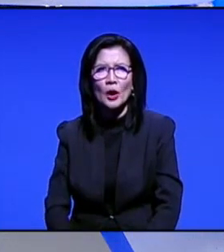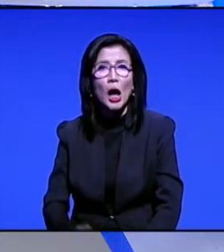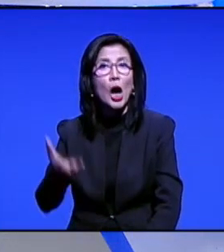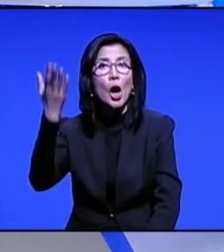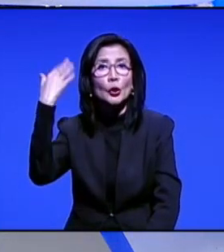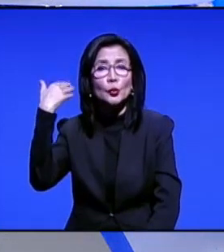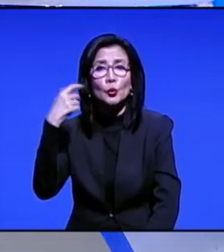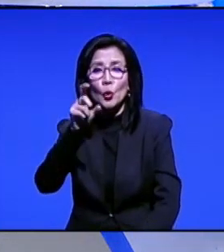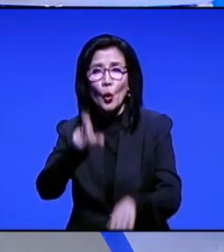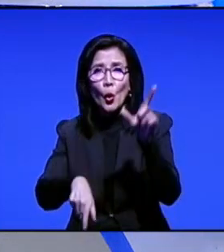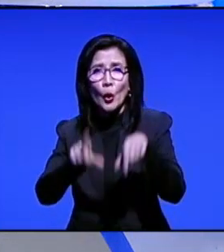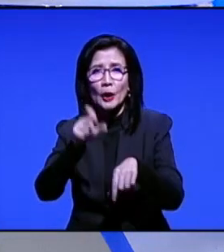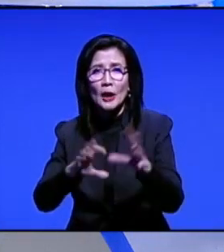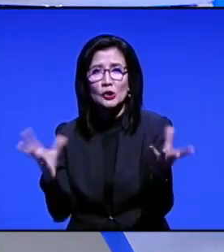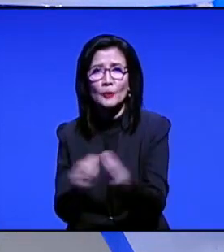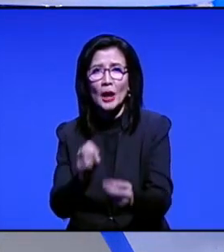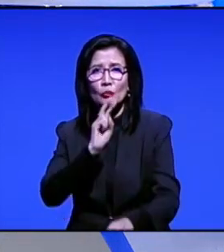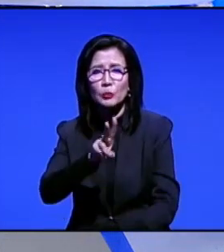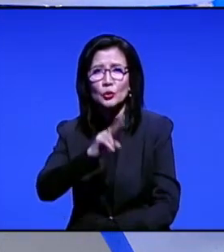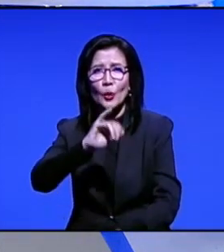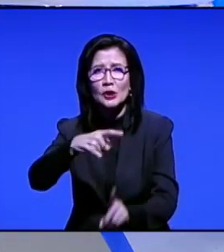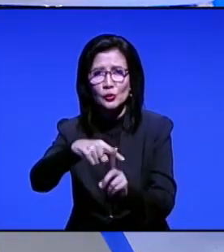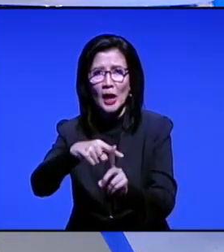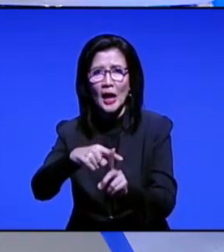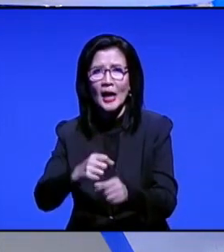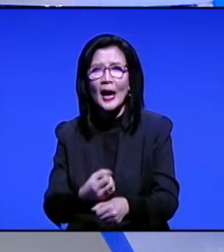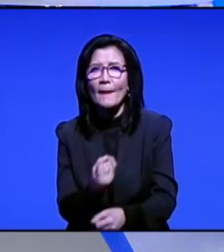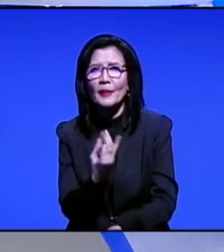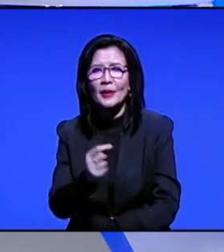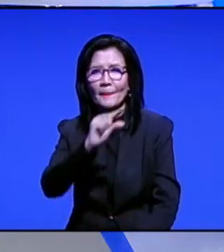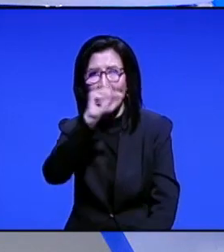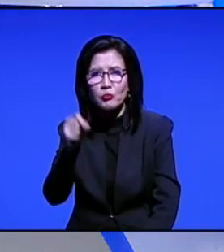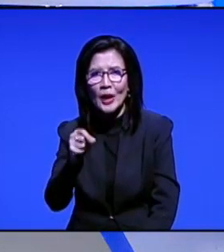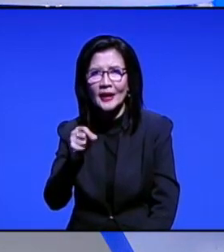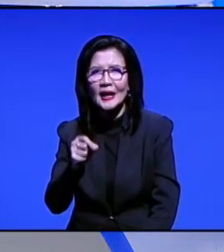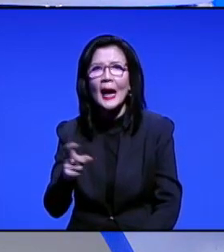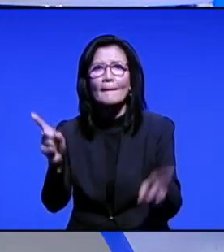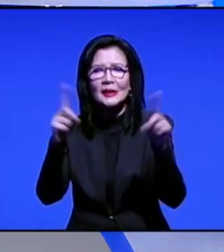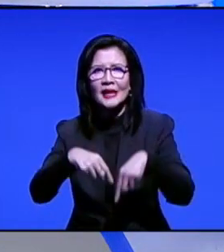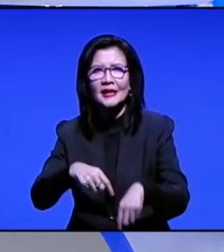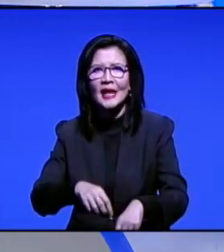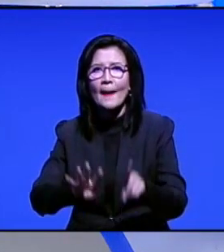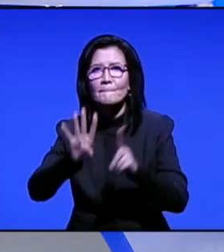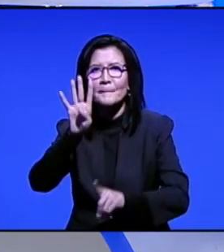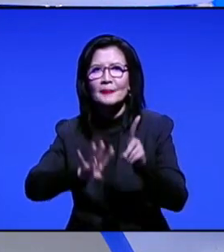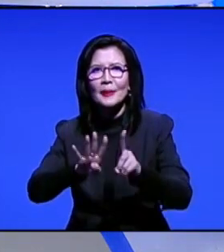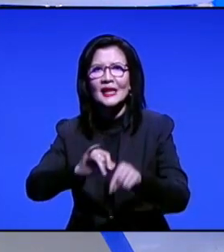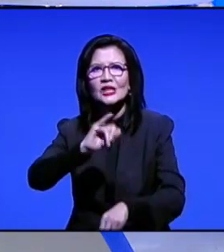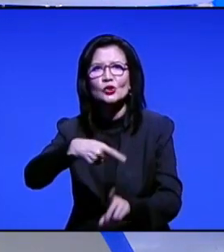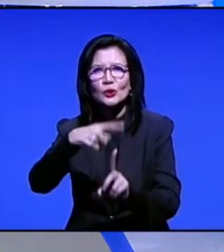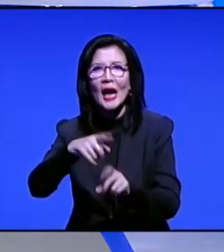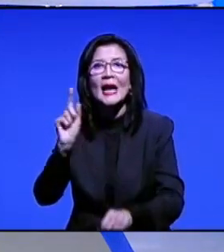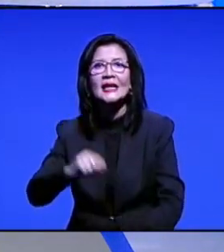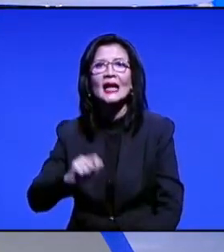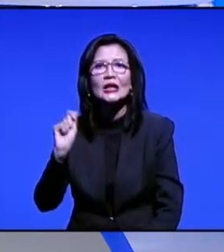dulunya berpenduduk 22 juta jiwa, hanya beberapa bulan setelah cacar menyebar menjadi 14 juta jiwa yang masih